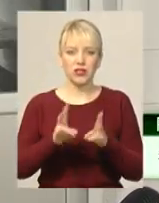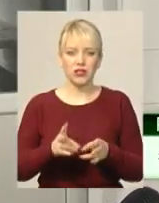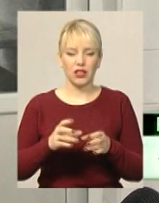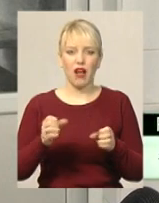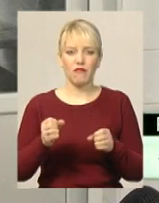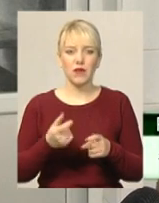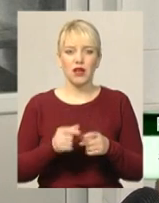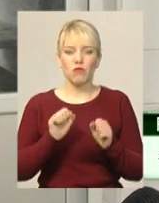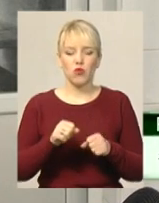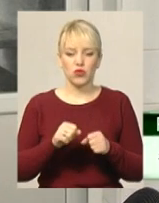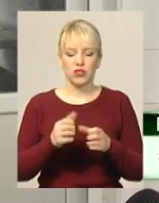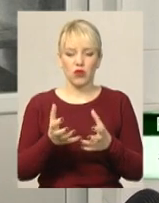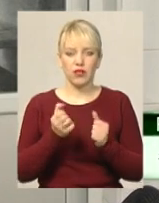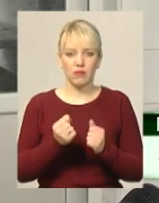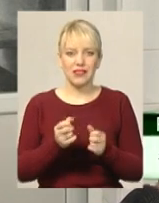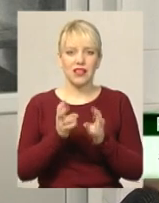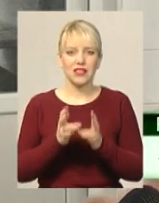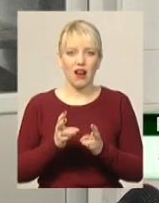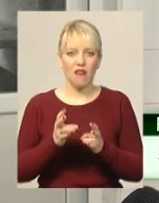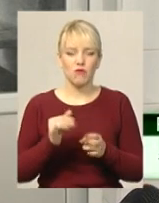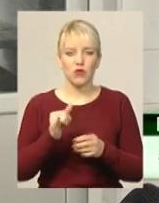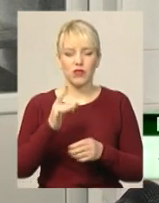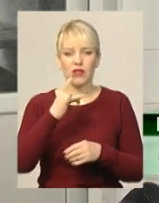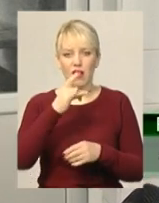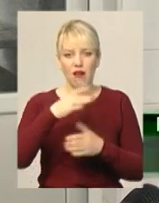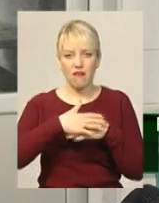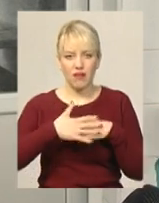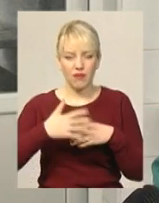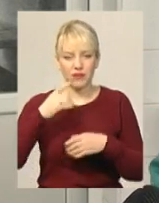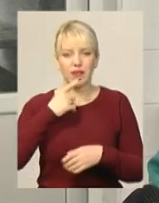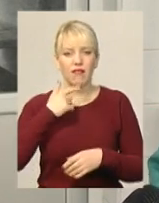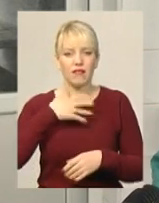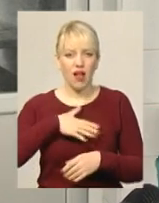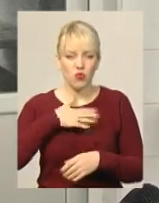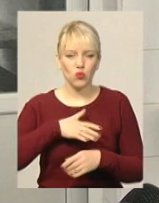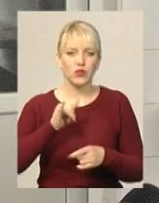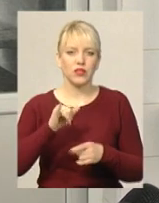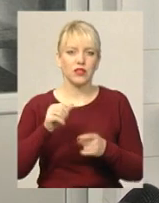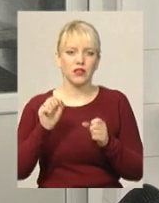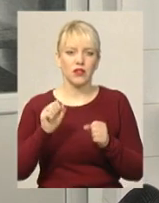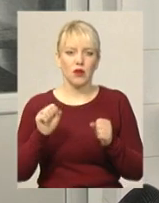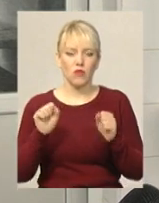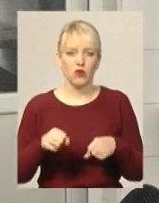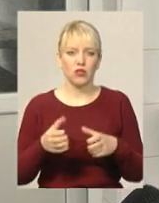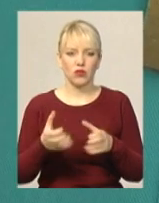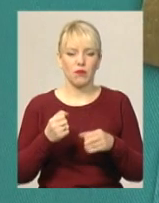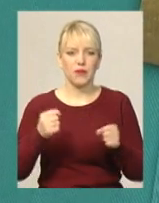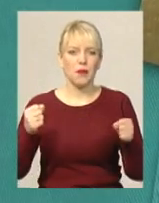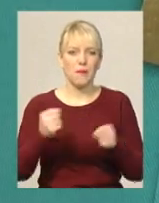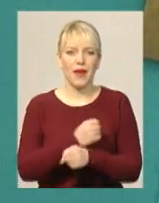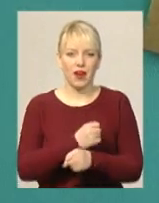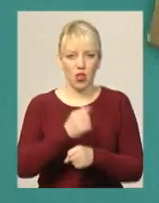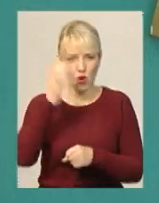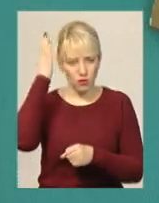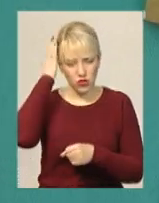ушкоджити, отримати травму і рану, що потрібно зашивати І можна отримати переломи черепа. Якщо